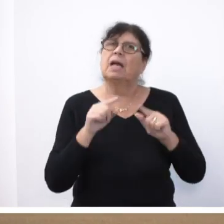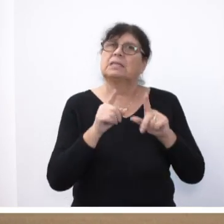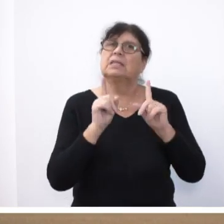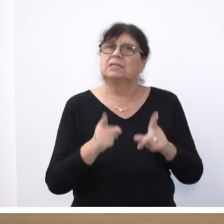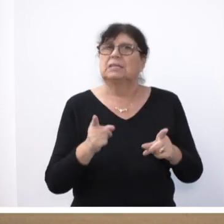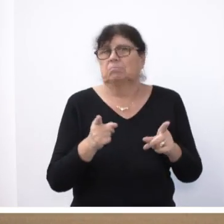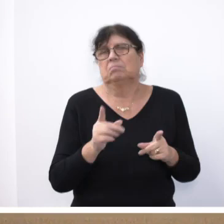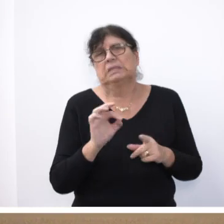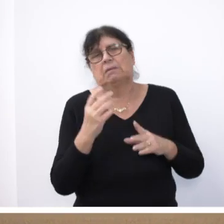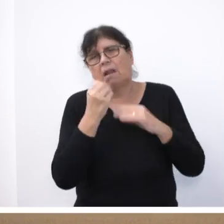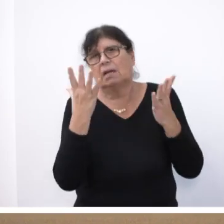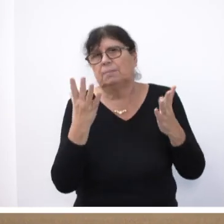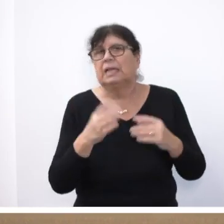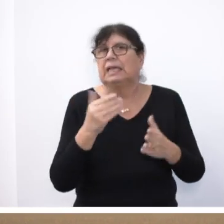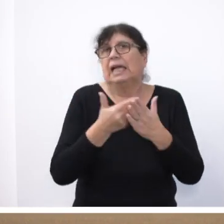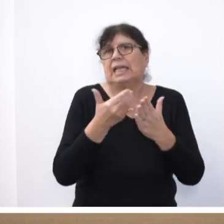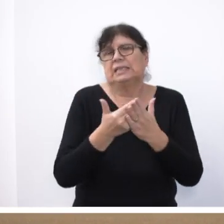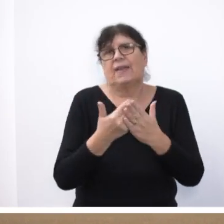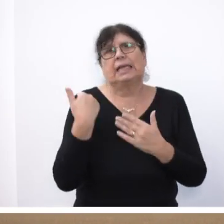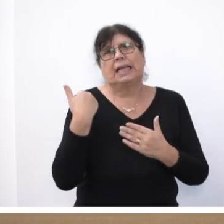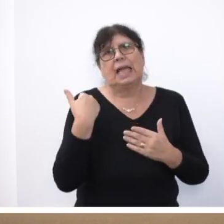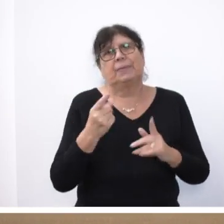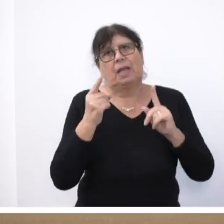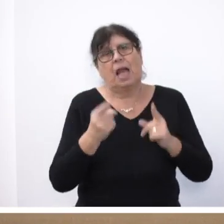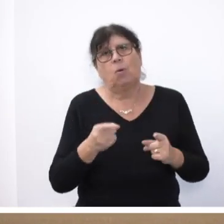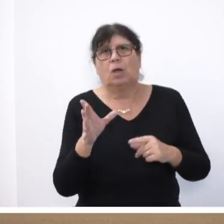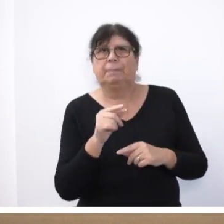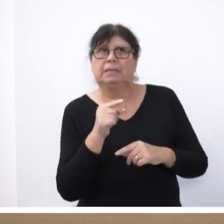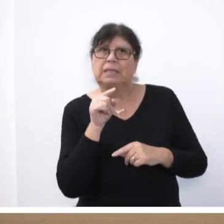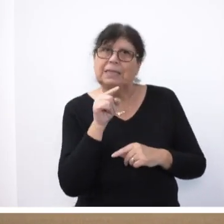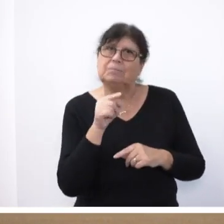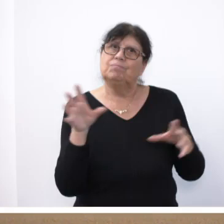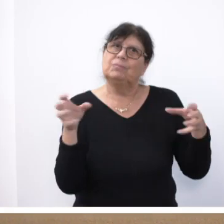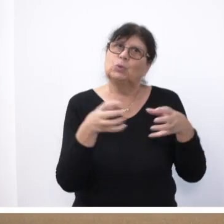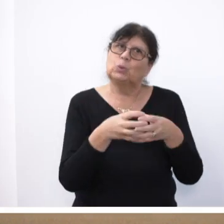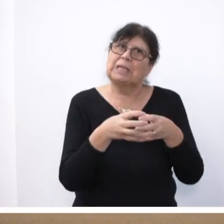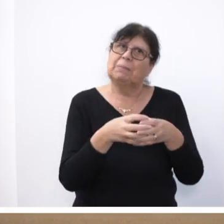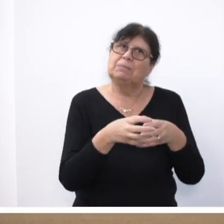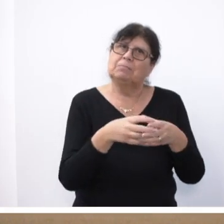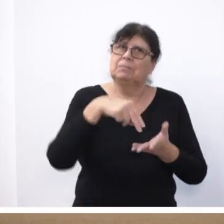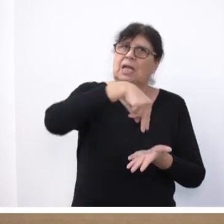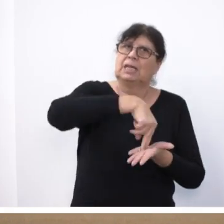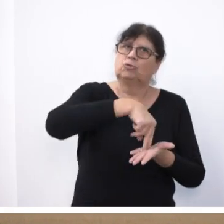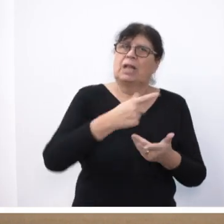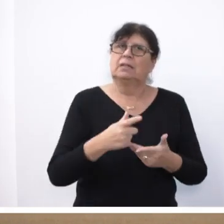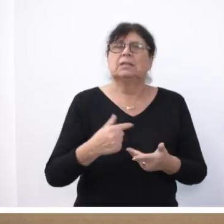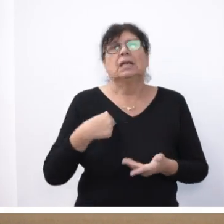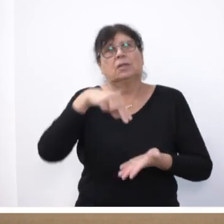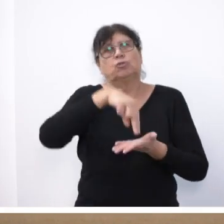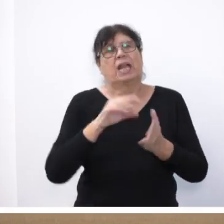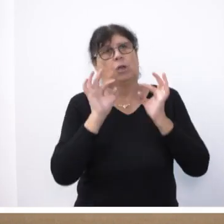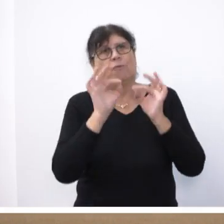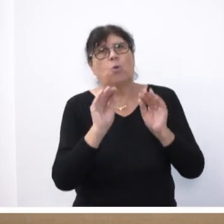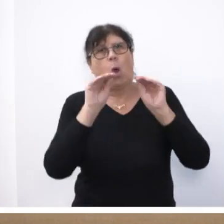klar sein. Und deshalb habe ich mich eben auch mit Ihnen allen zusammengestellt. Ich habe mich gestellt für diese